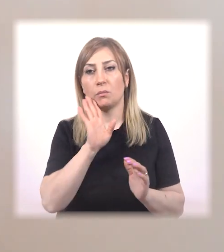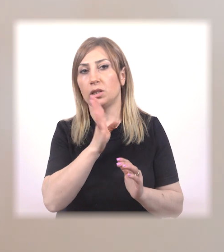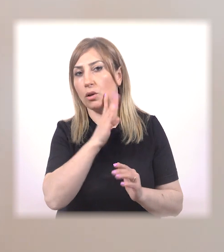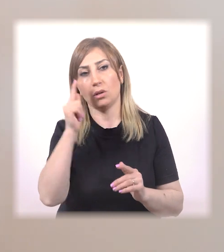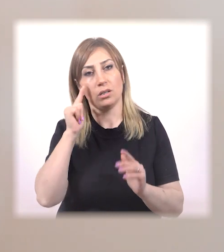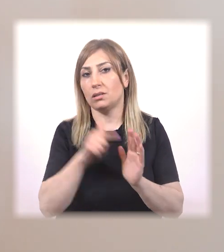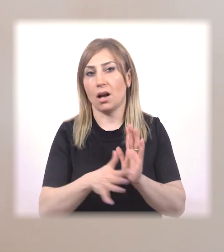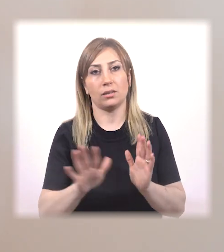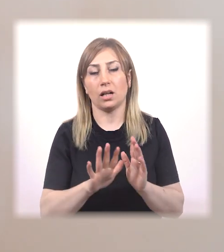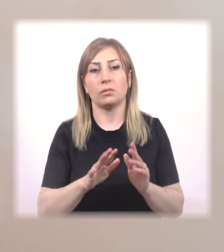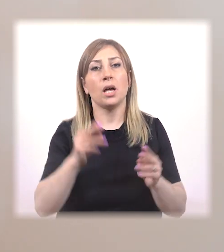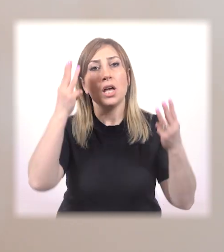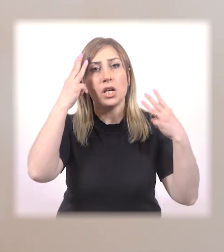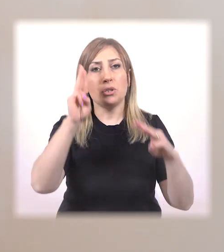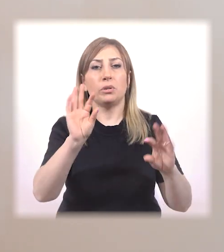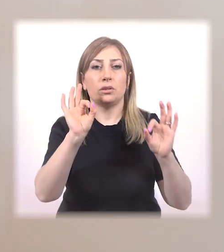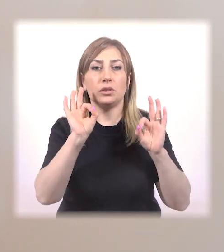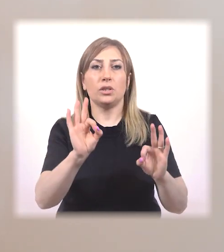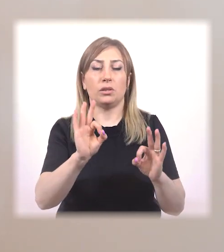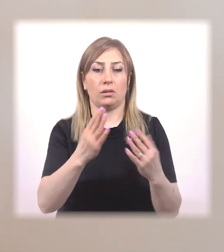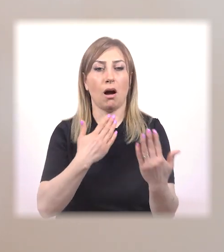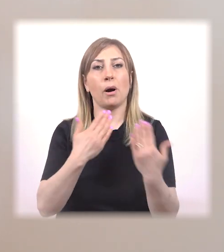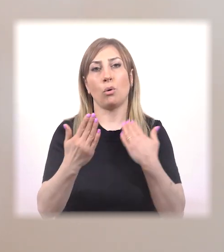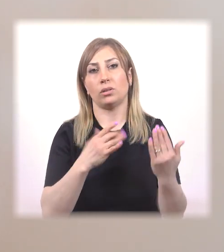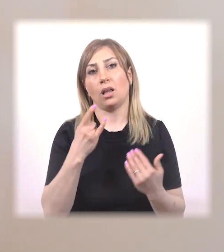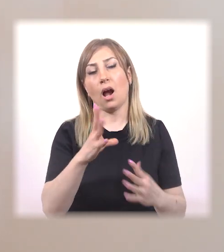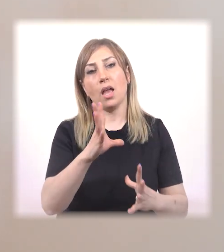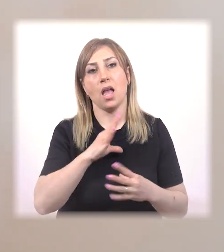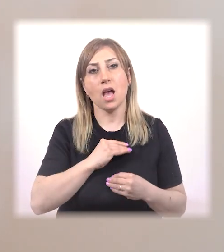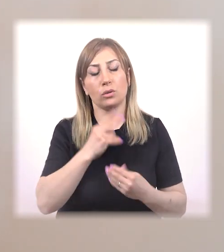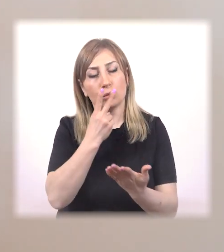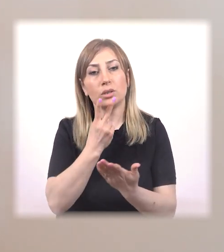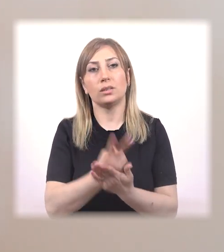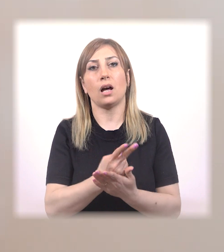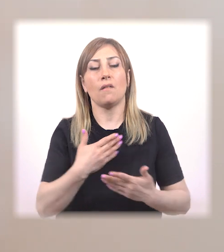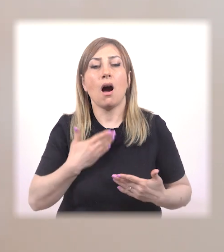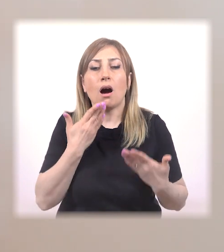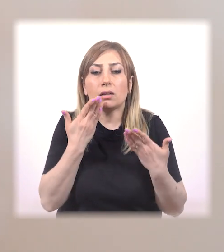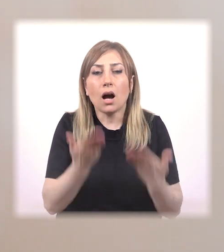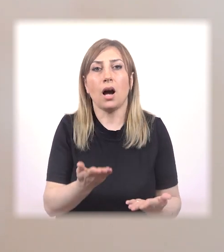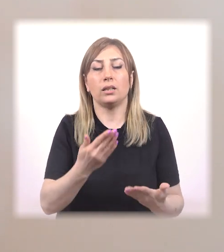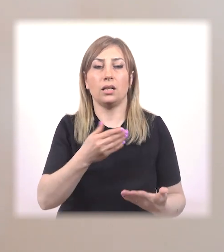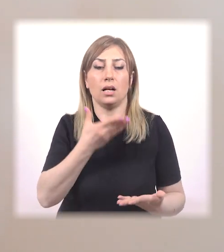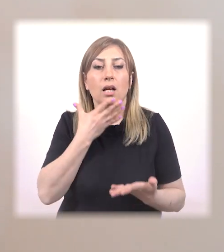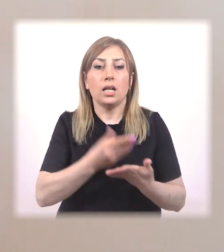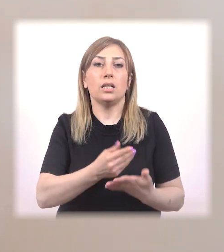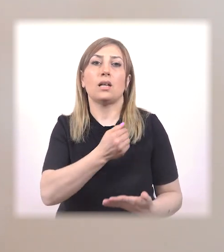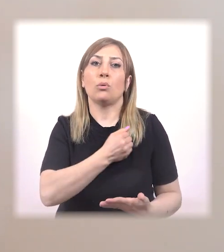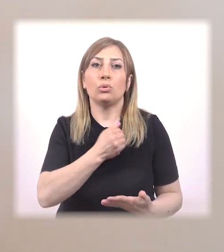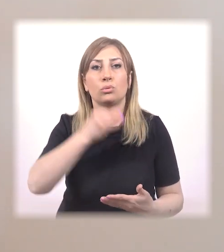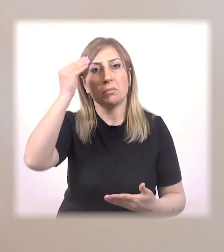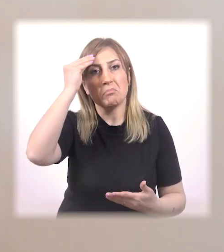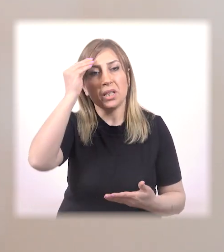թե ծնողը։ Ինչպես արդյունավետ համագործակցել երեխայի հետ, թույլ տալով նրան արդահայտել իր ծանկությունները, մտքերը,